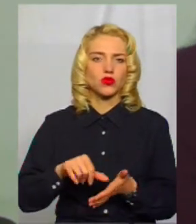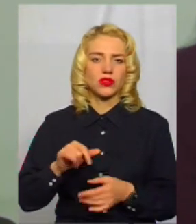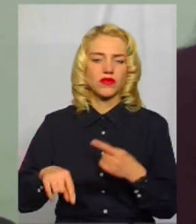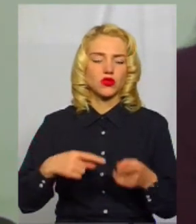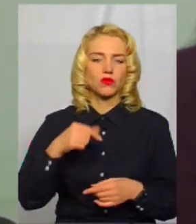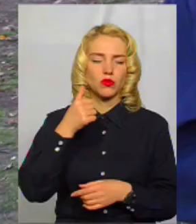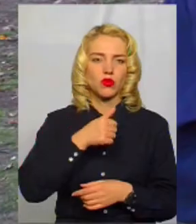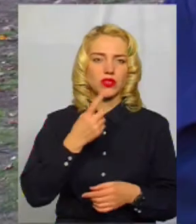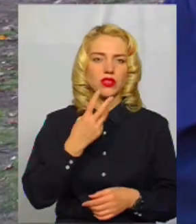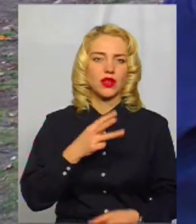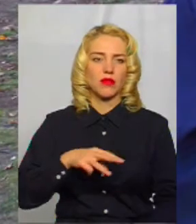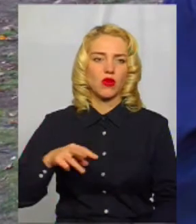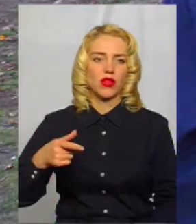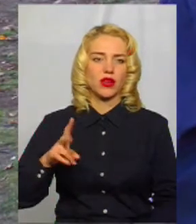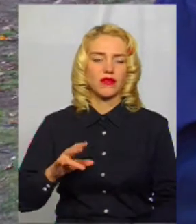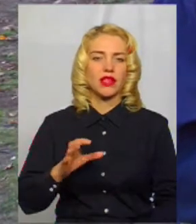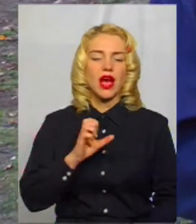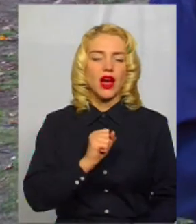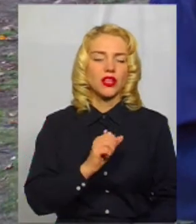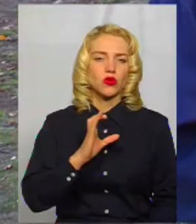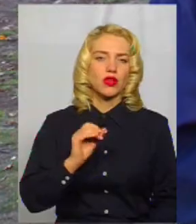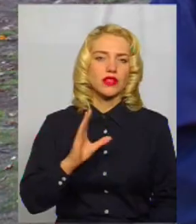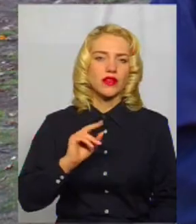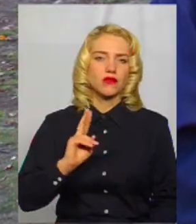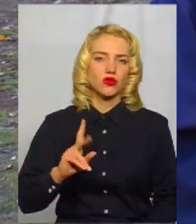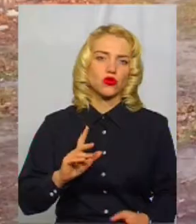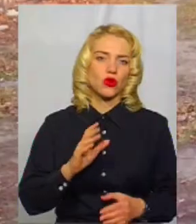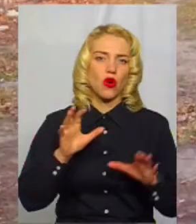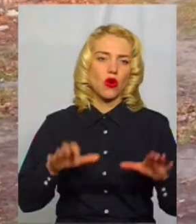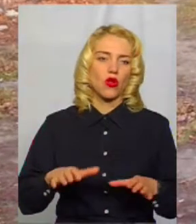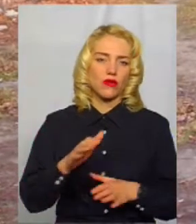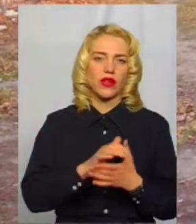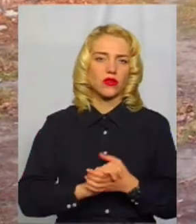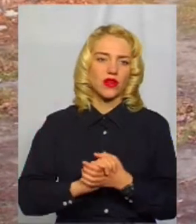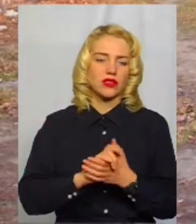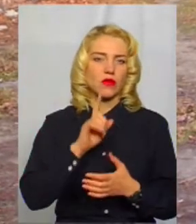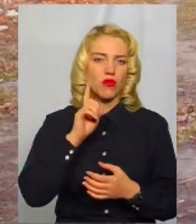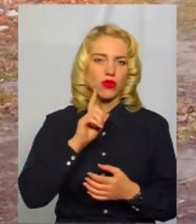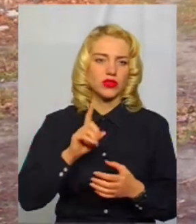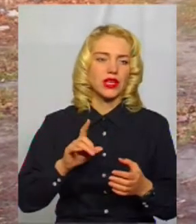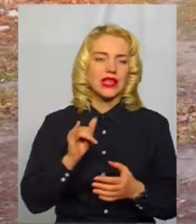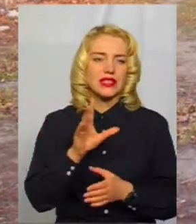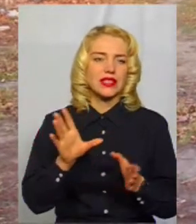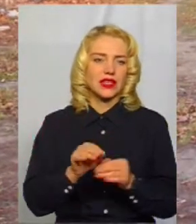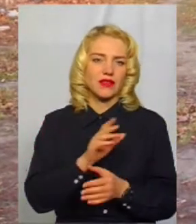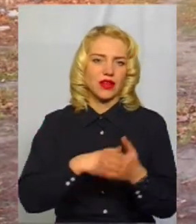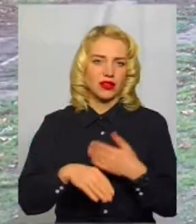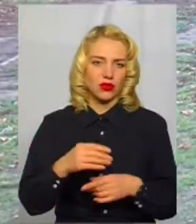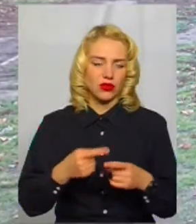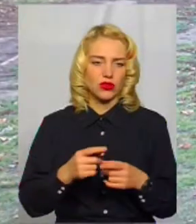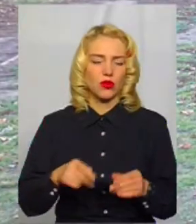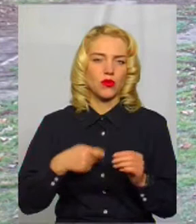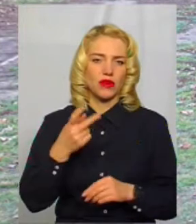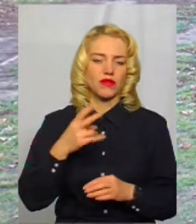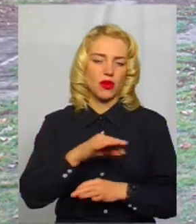році це вже 3 мільйони гривень. Анатолій Савчук, голова Тогориства молоді з інвалідністю, цього року подав на конкурс два власних проєкти. За його